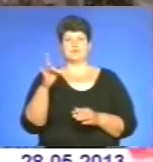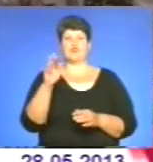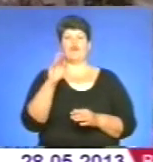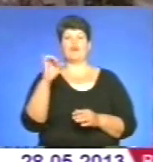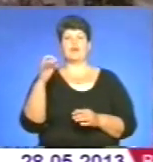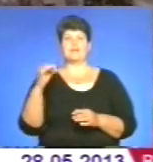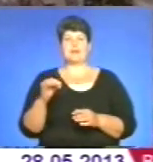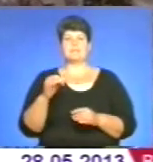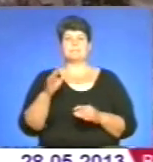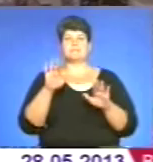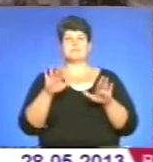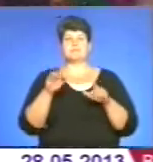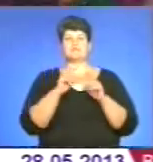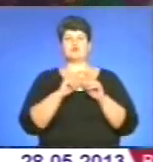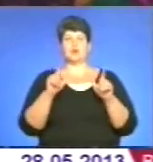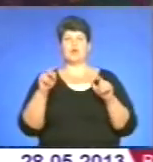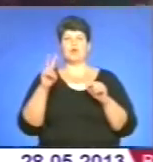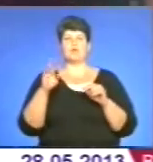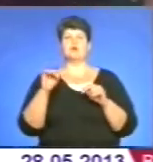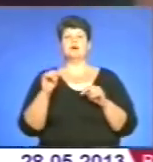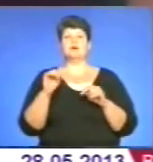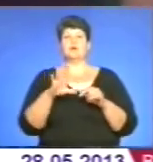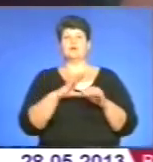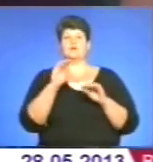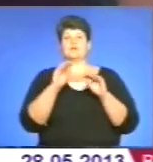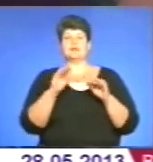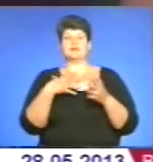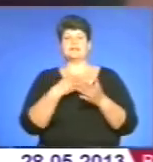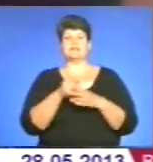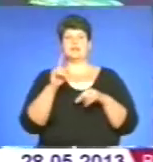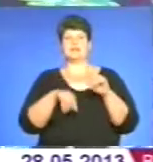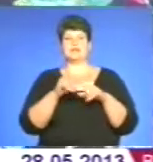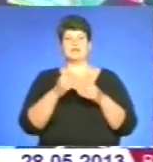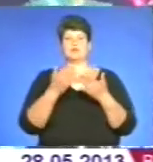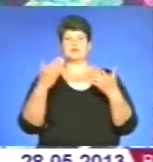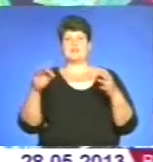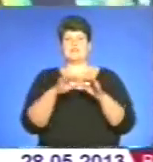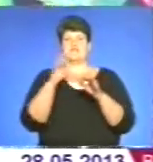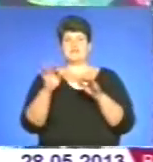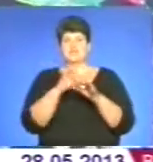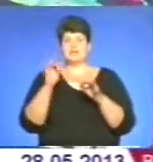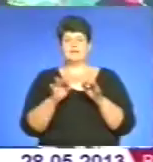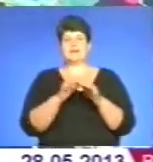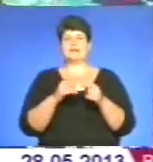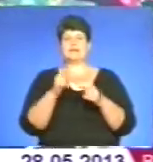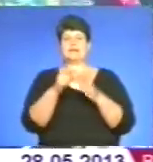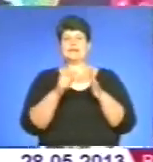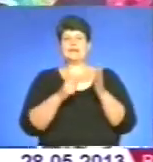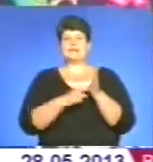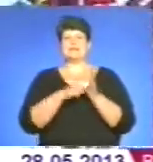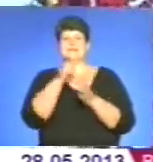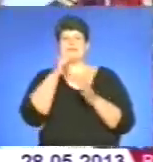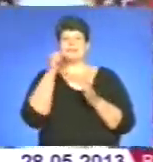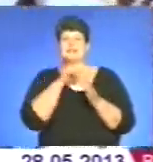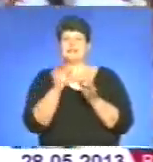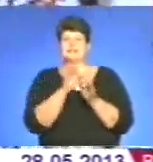місцевої школи Любов Кушперук на кілька годин облаштувала своєрідний музей вишивки. Охоче ділиться секретами рукоділля і побутовими